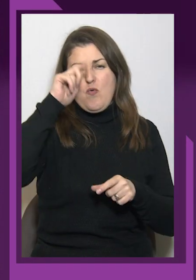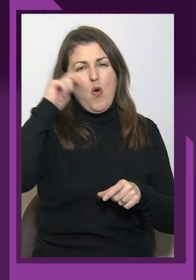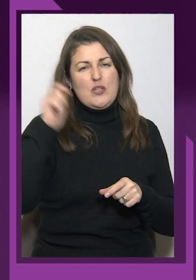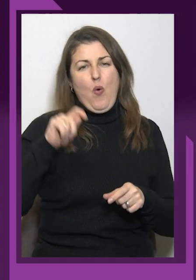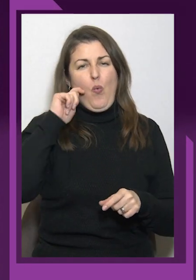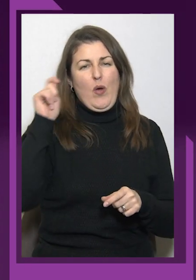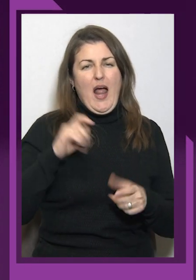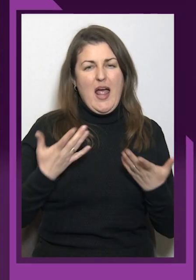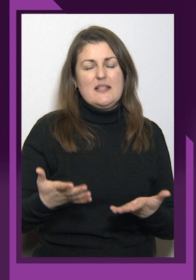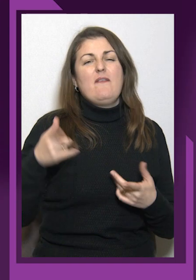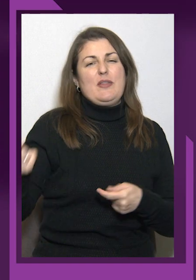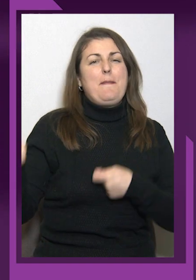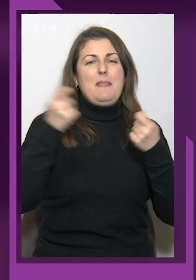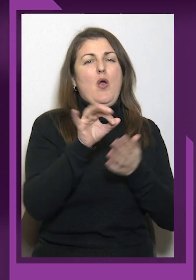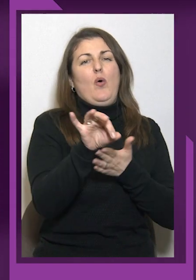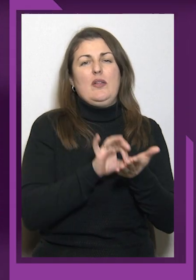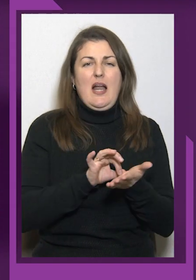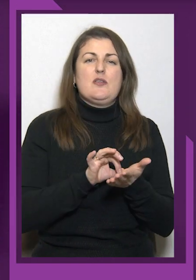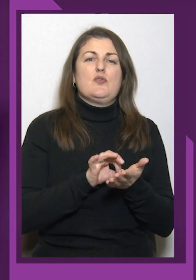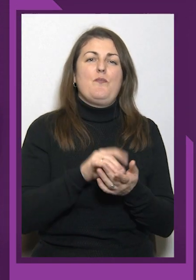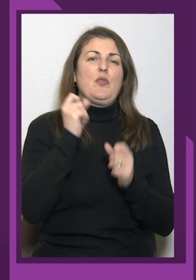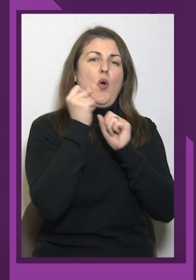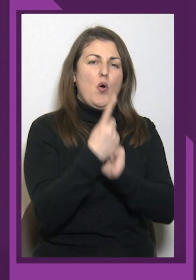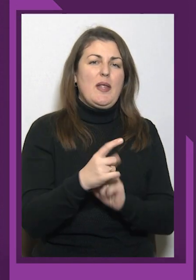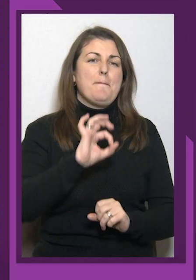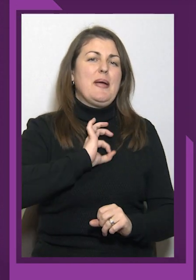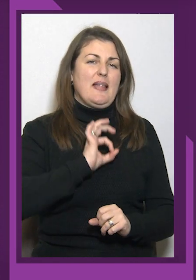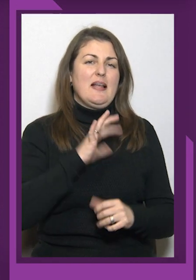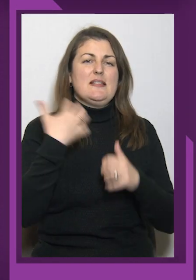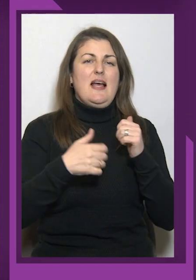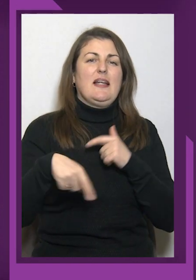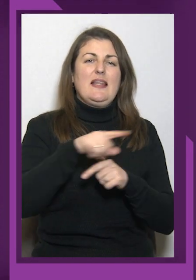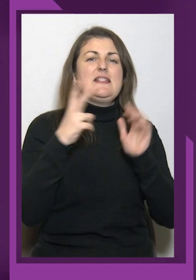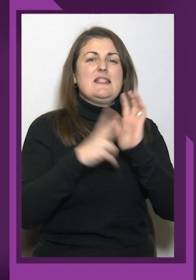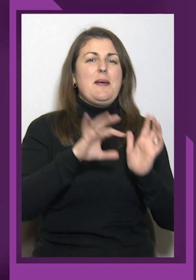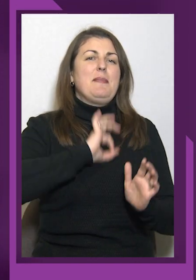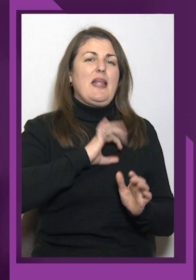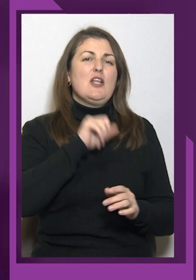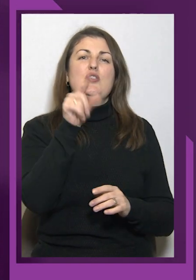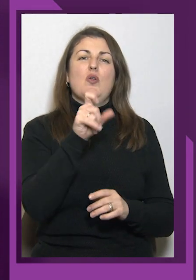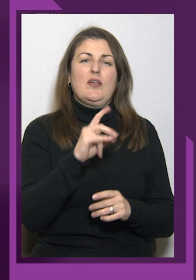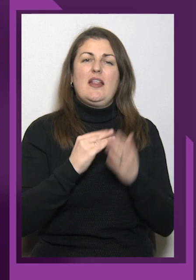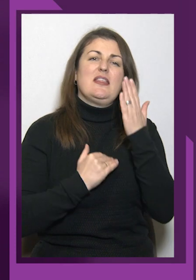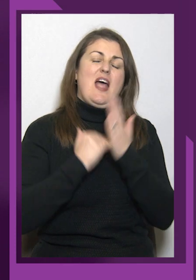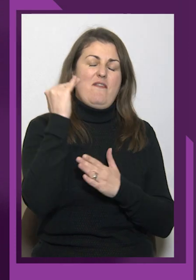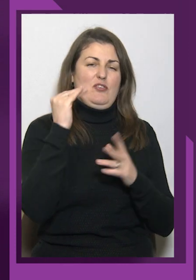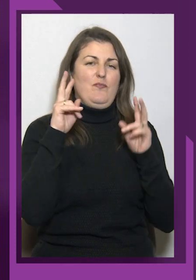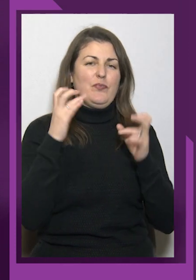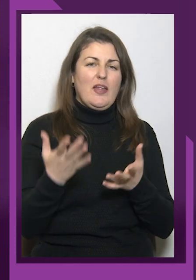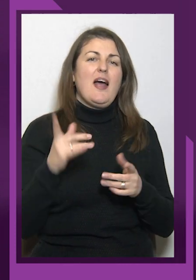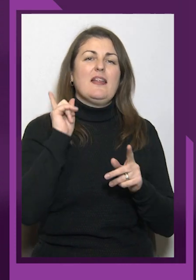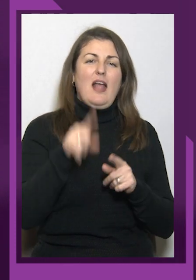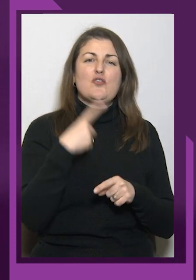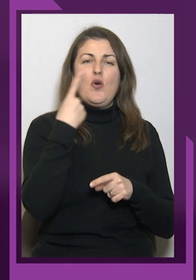богатирів, і вони принесли одразу 11 медалей, серед них 7 медалей золотих найвищого гатунку, також